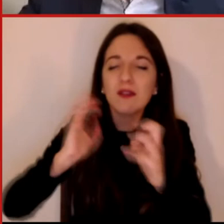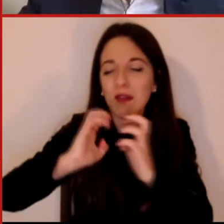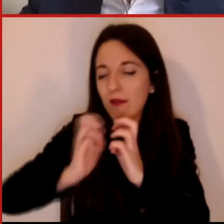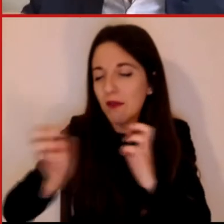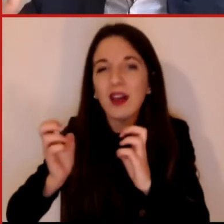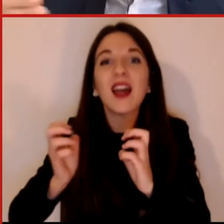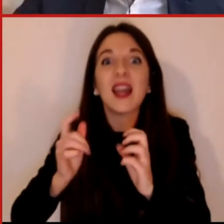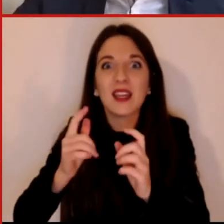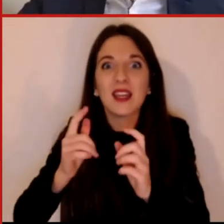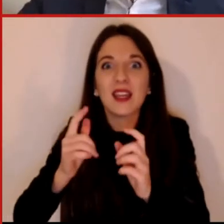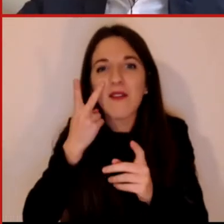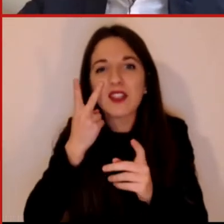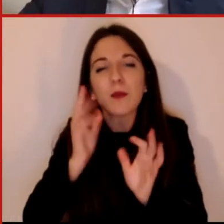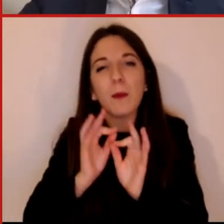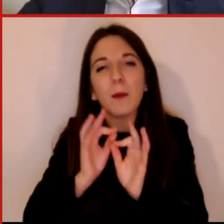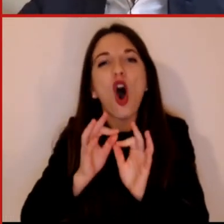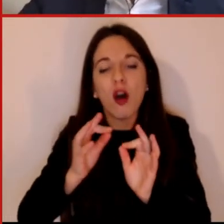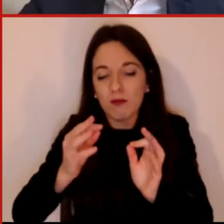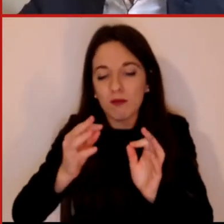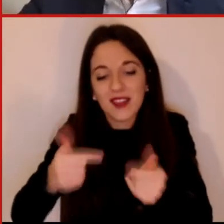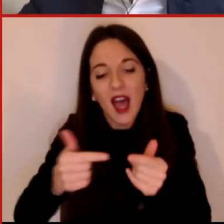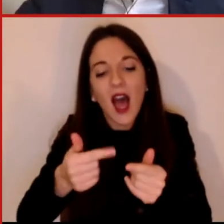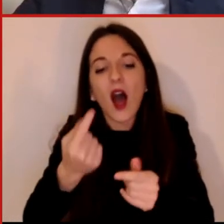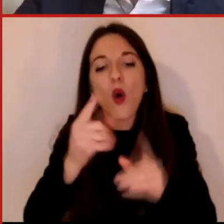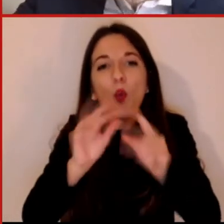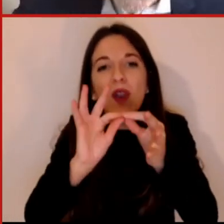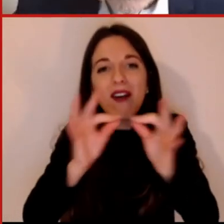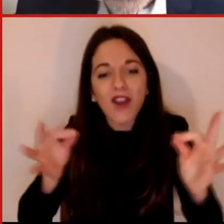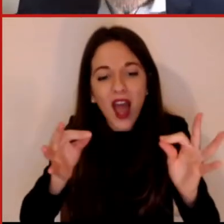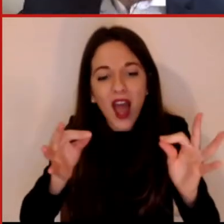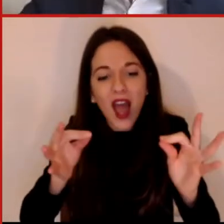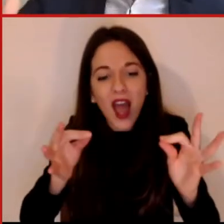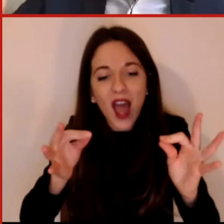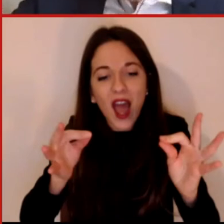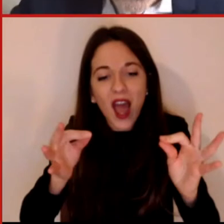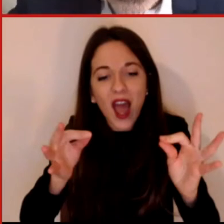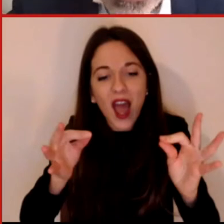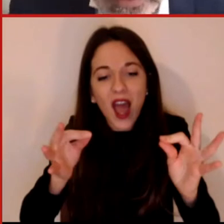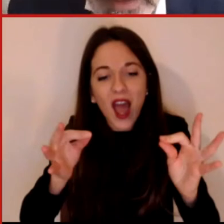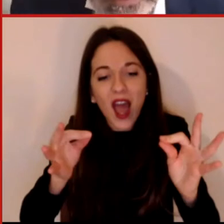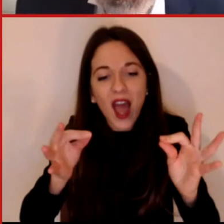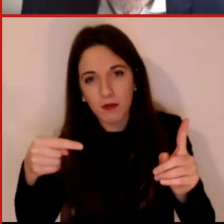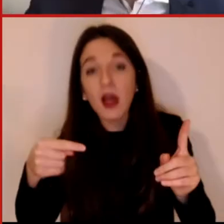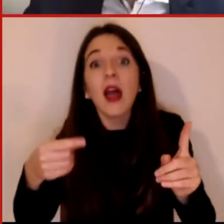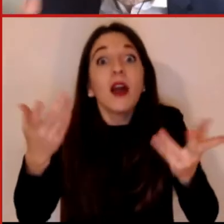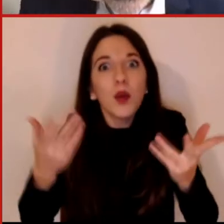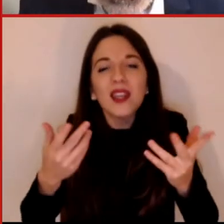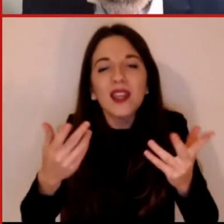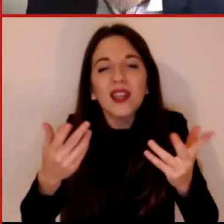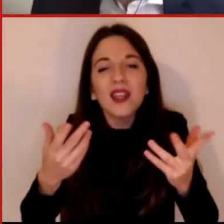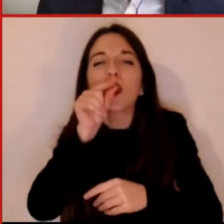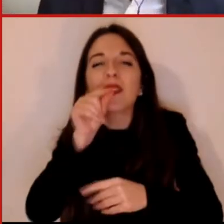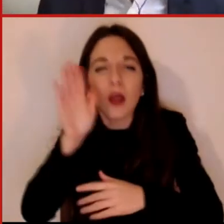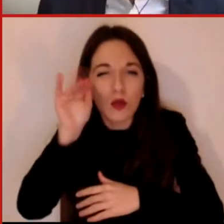processi di aggregazione si costruisce un termometro della felicità. Ora qui in questa immagine vedete sono dati che in realtà si riferiscono